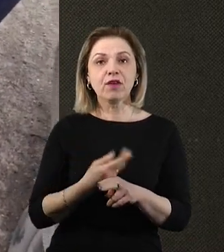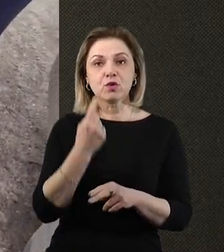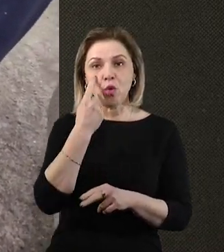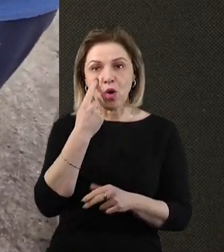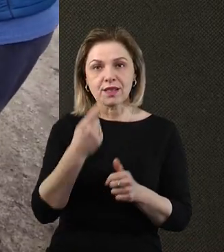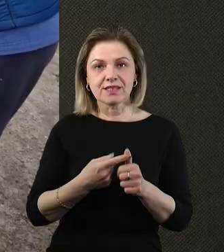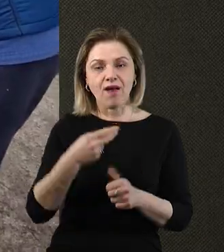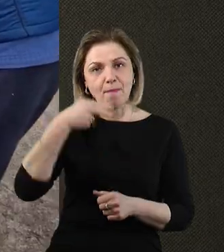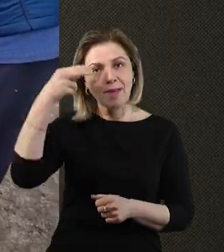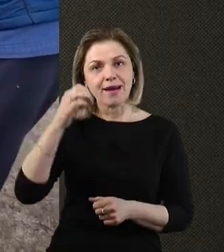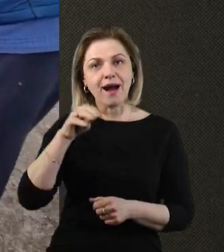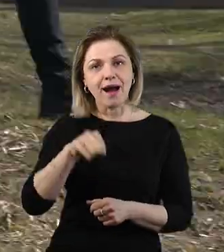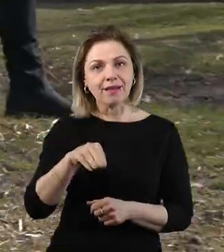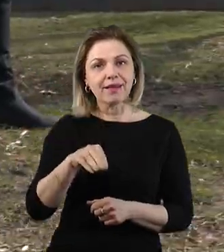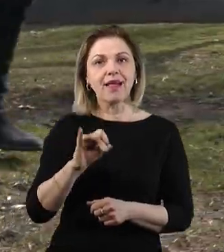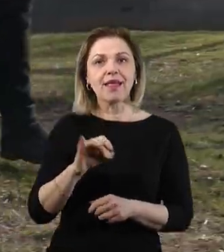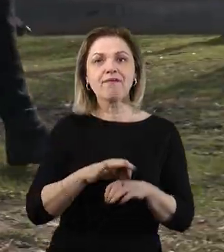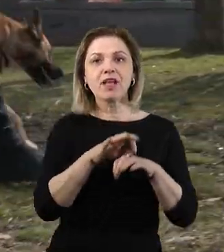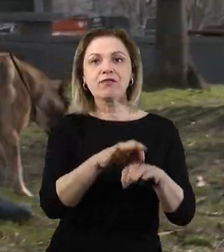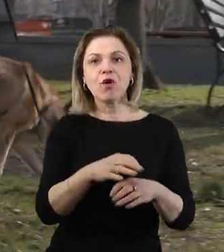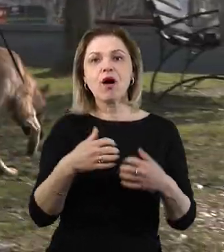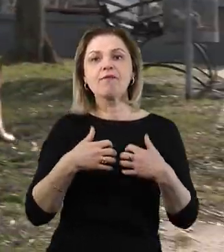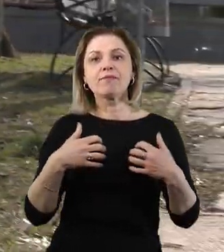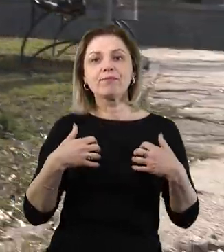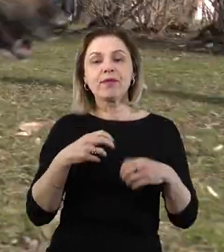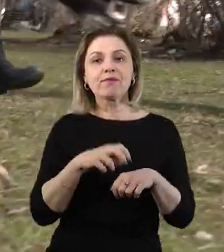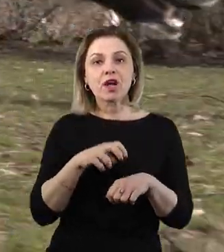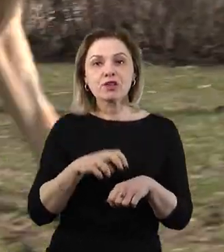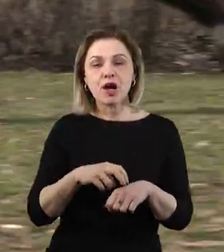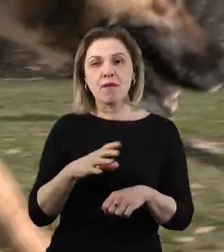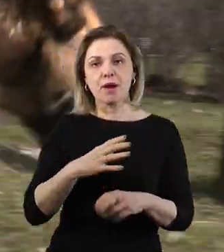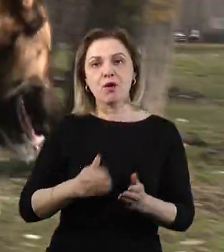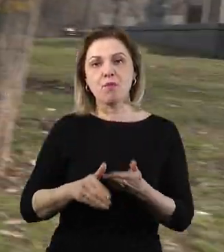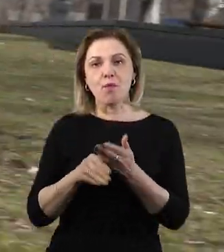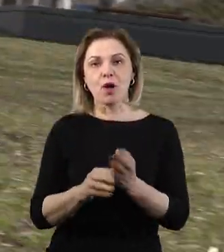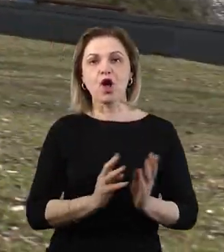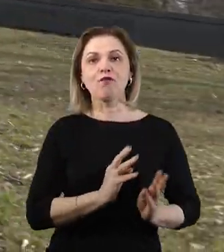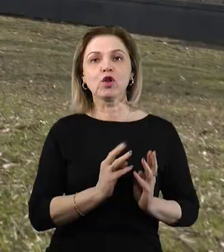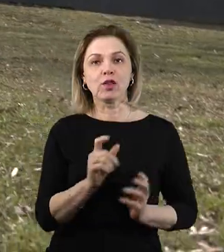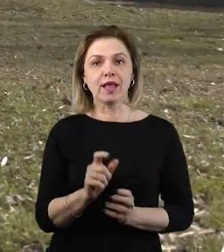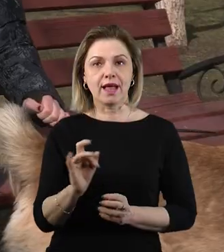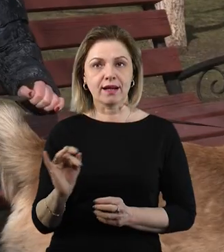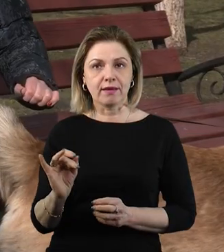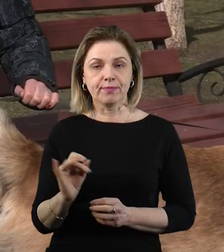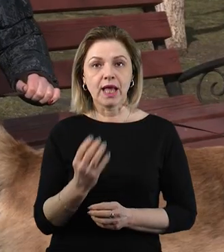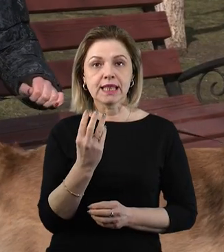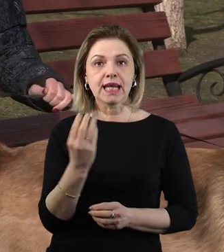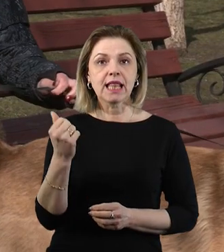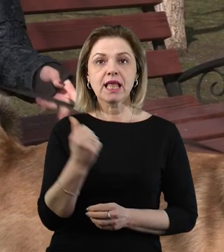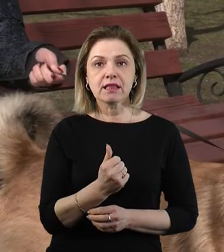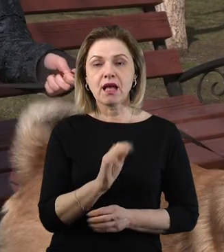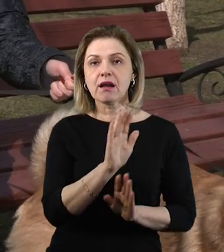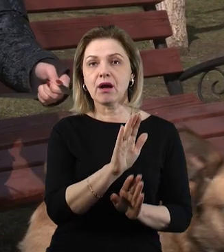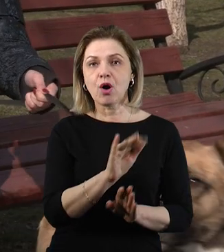назвала його піратом. Каже, відвезти до ветеринара пса тоді допомогли волонтери фонду Анни Куркуріної. Він три недели